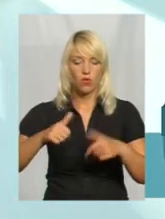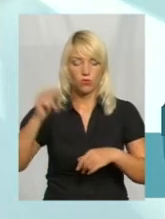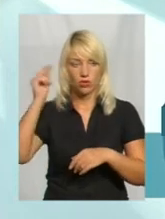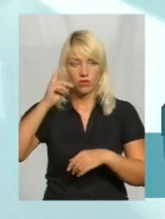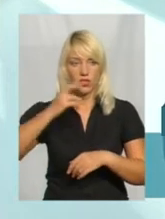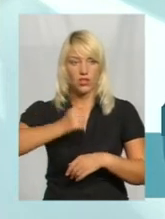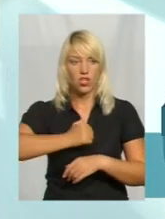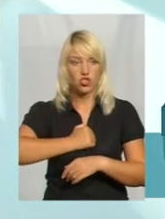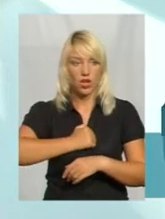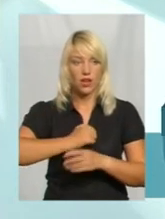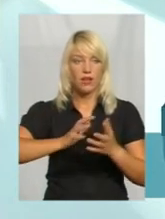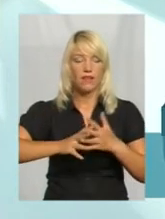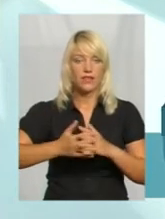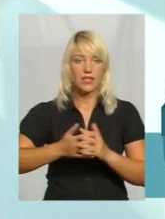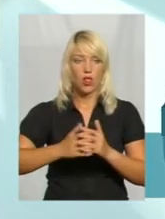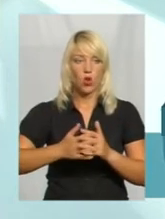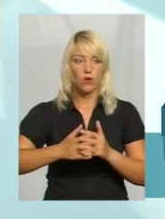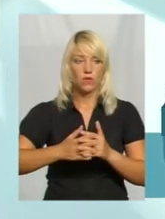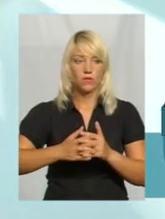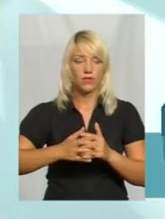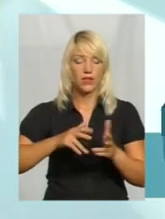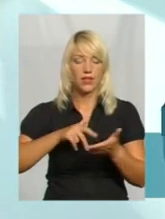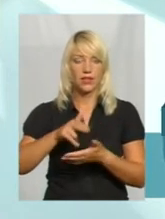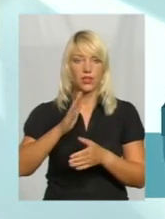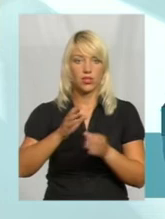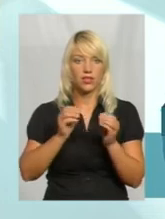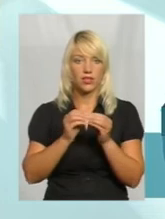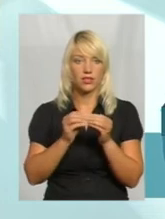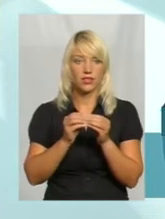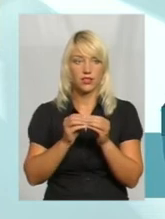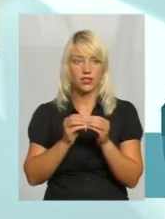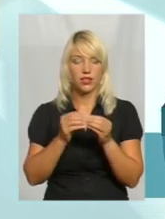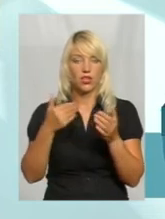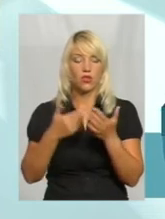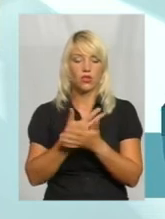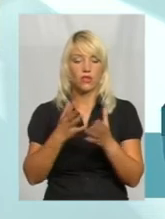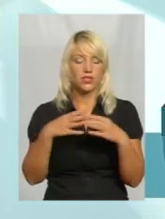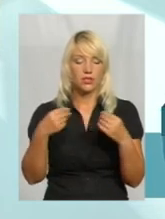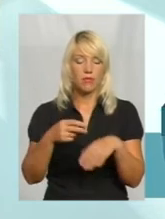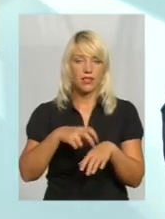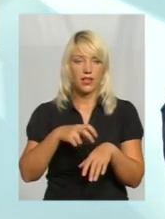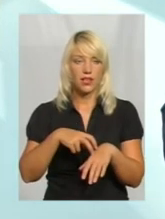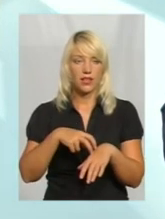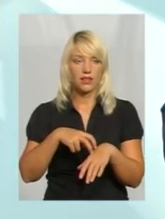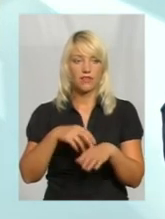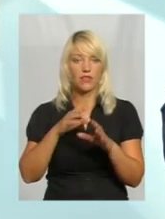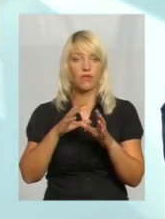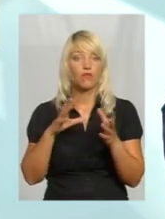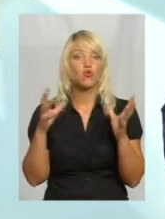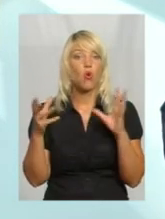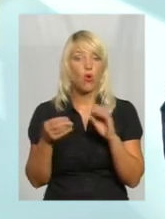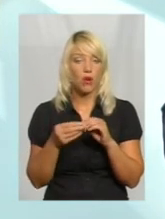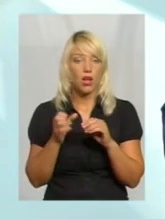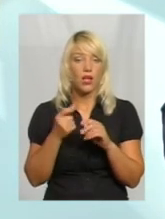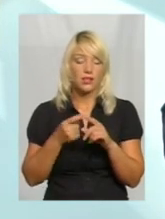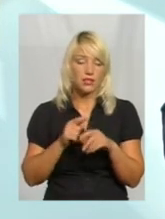жаль, в село йде тільки 10 нових сімейних лікарів в село, але